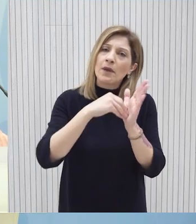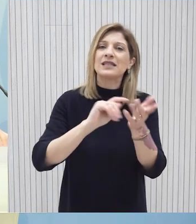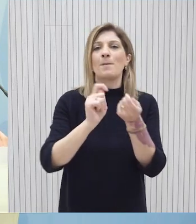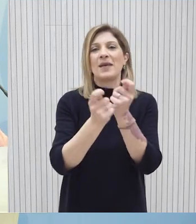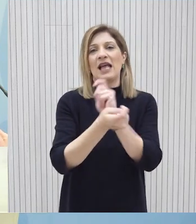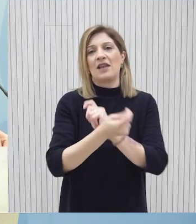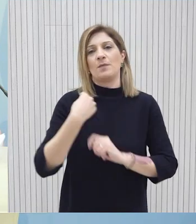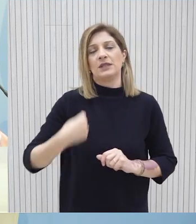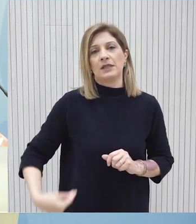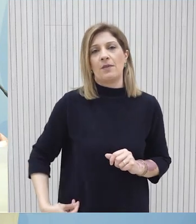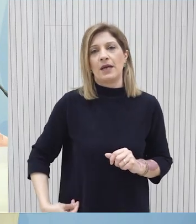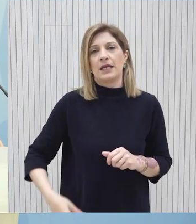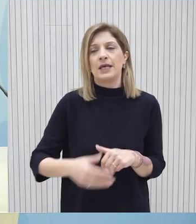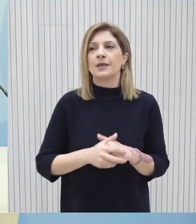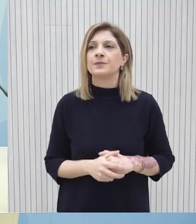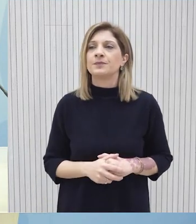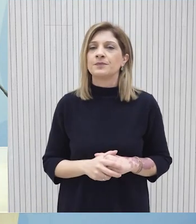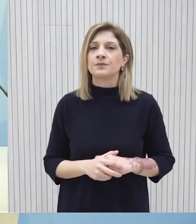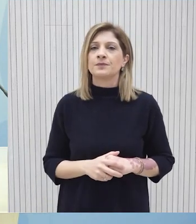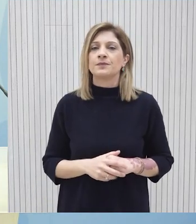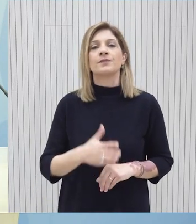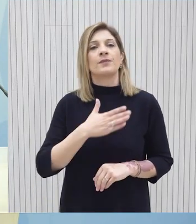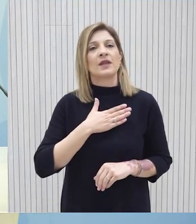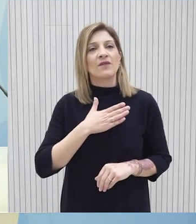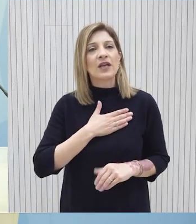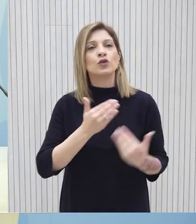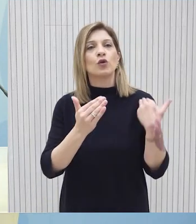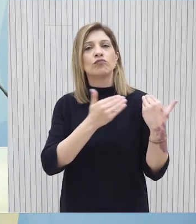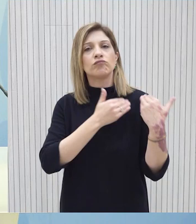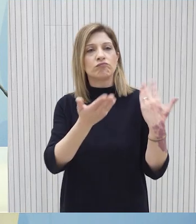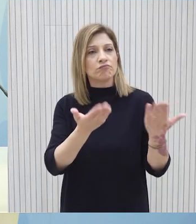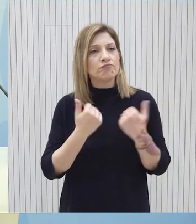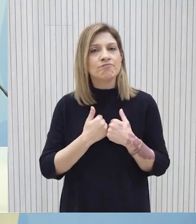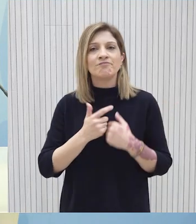μεταρρύθμισης της τοπικής αυτοδιοίκησης Ευχαριστώ αν υπάρχουν ερωτήσεις